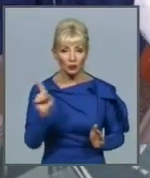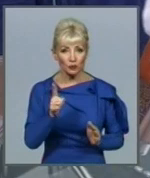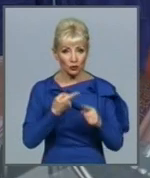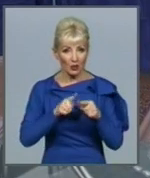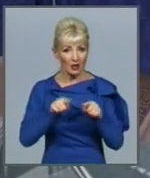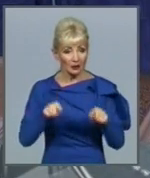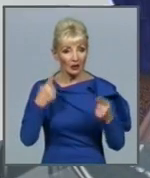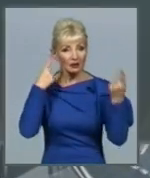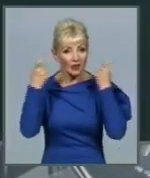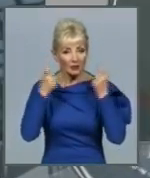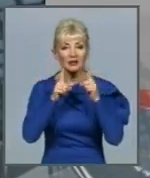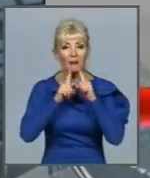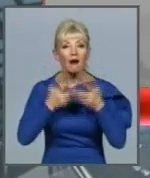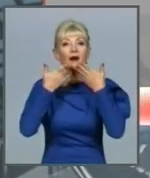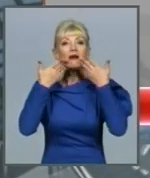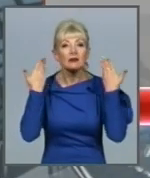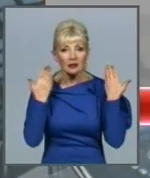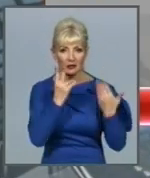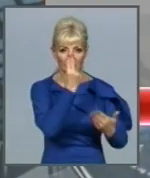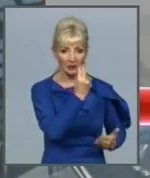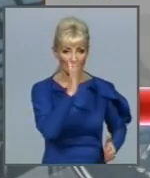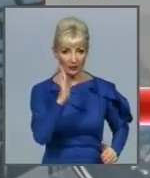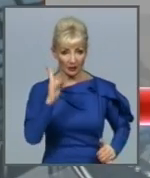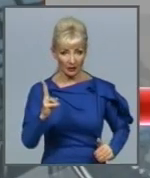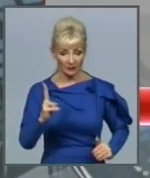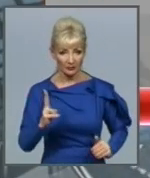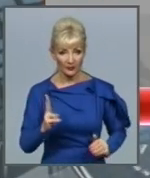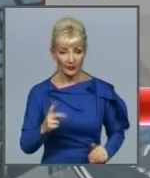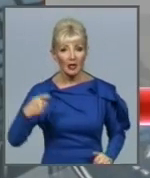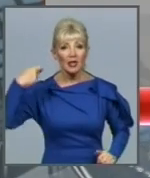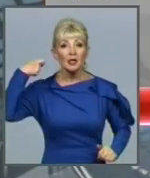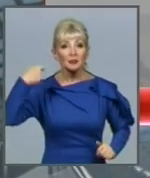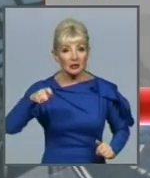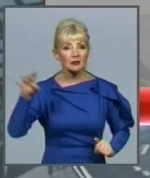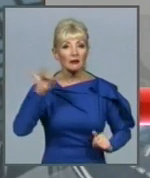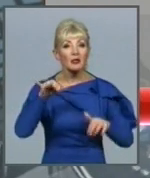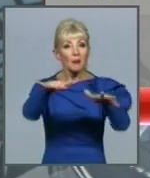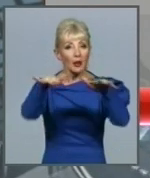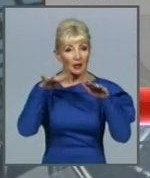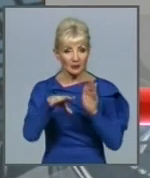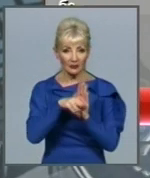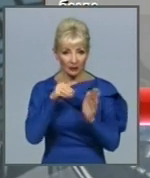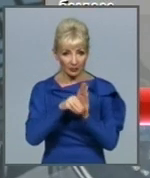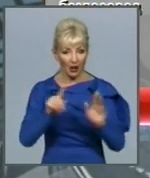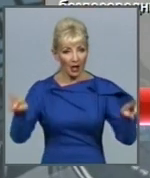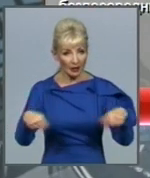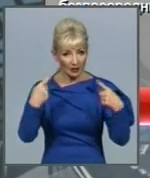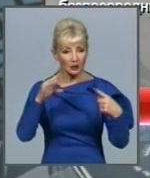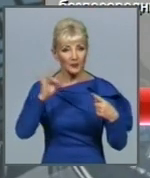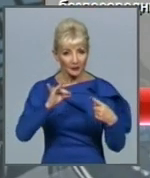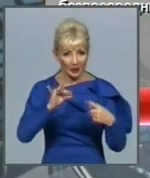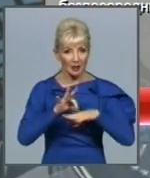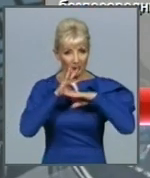немає у самої ЦВК. Президентські чи парламентські вибори організовує і проводить безпосередньо ЦВК.